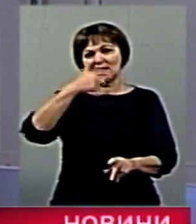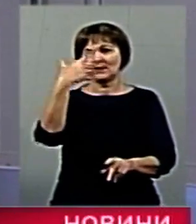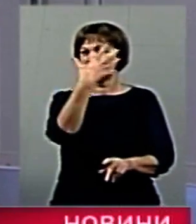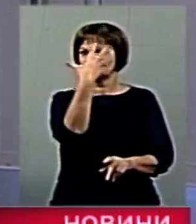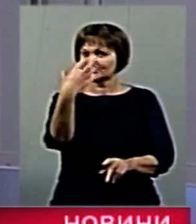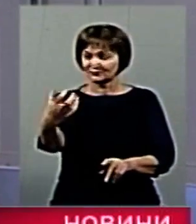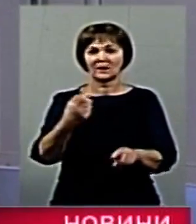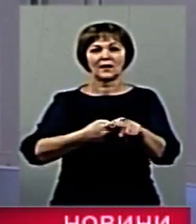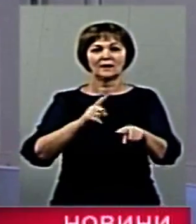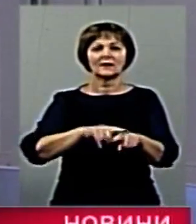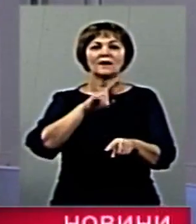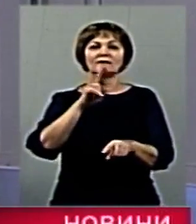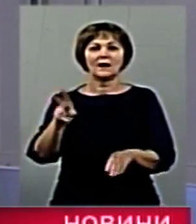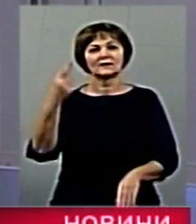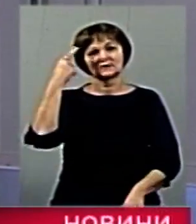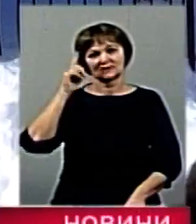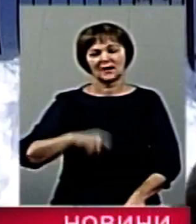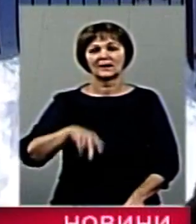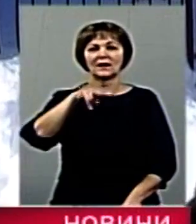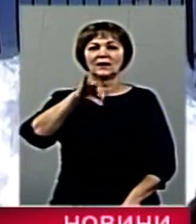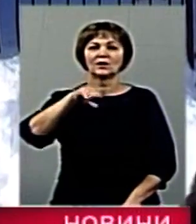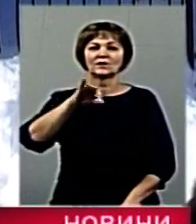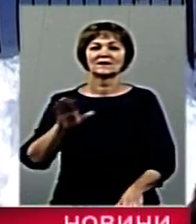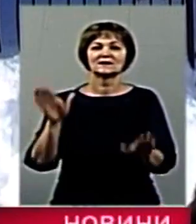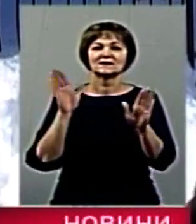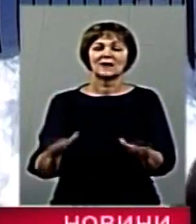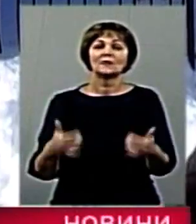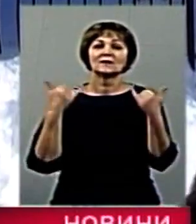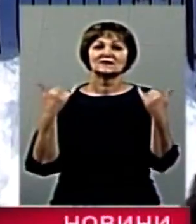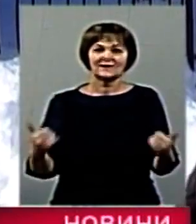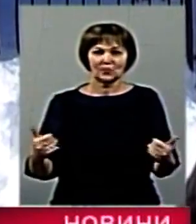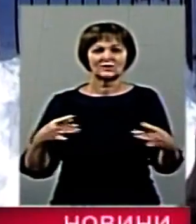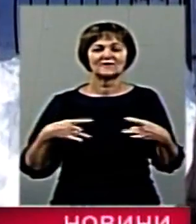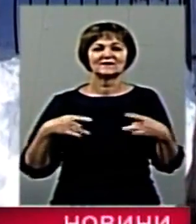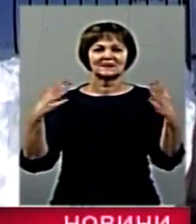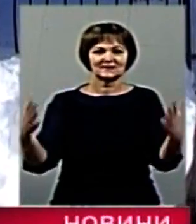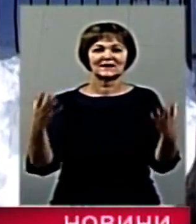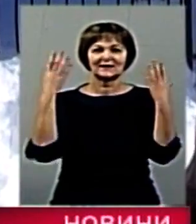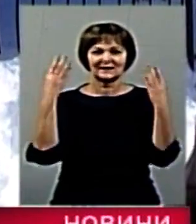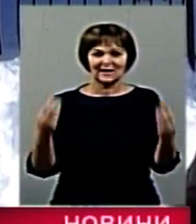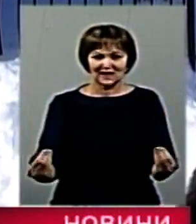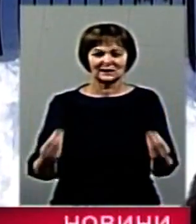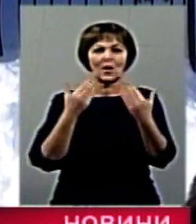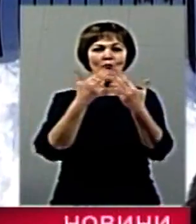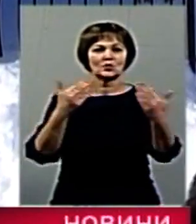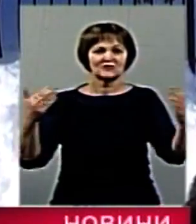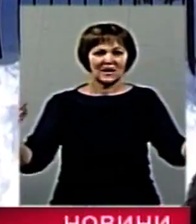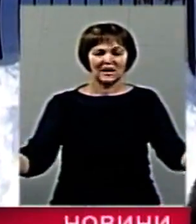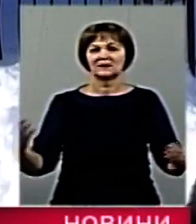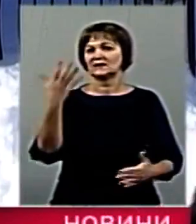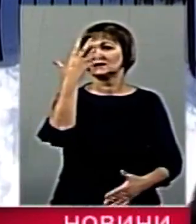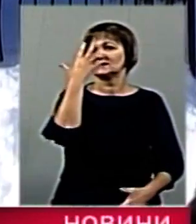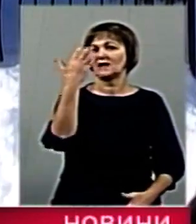відбувалося, знає Інна Літовченко. Саме сьогодні відзначається музейний день селфі. Як відомо,